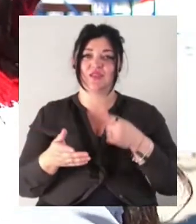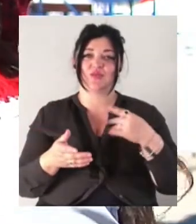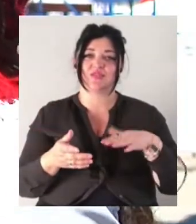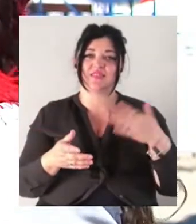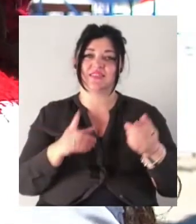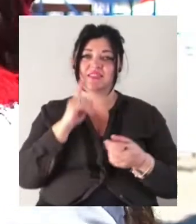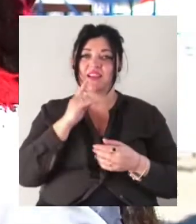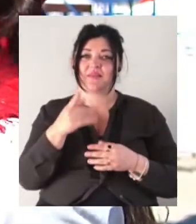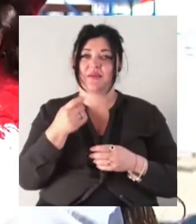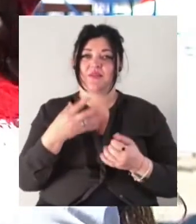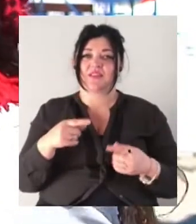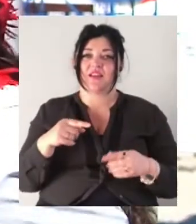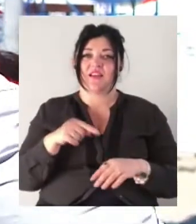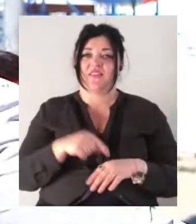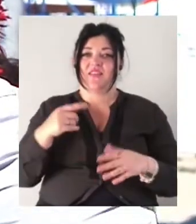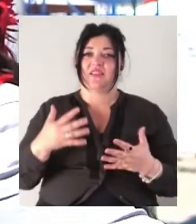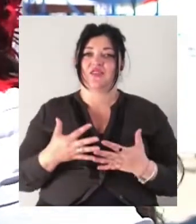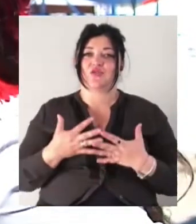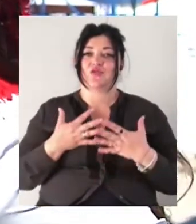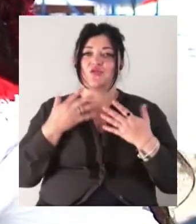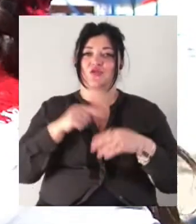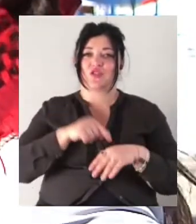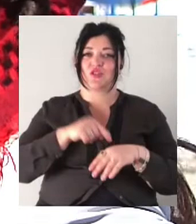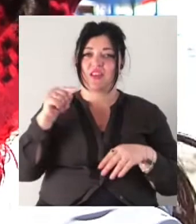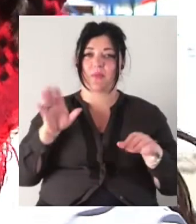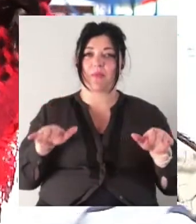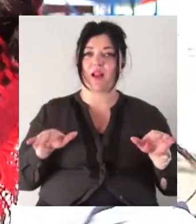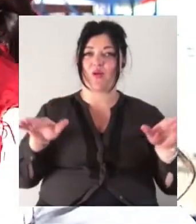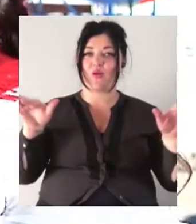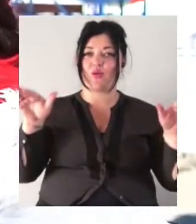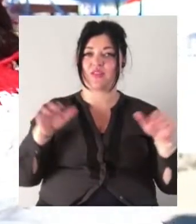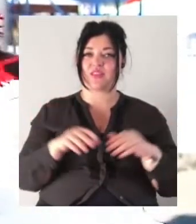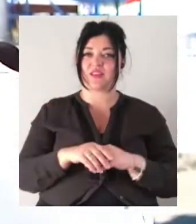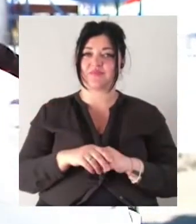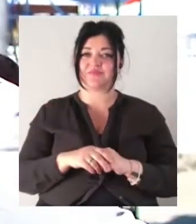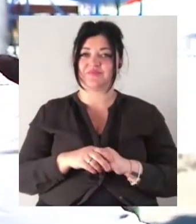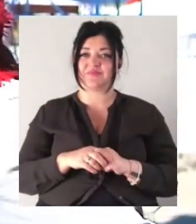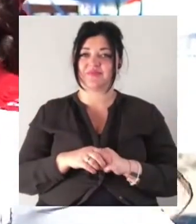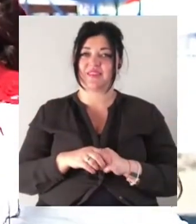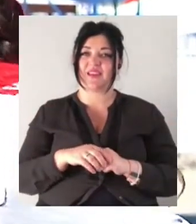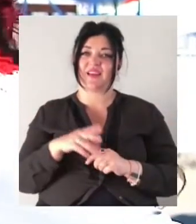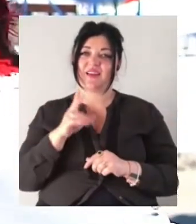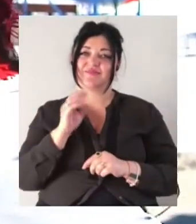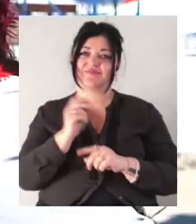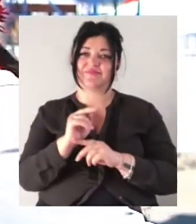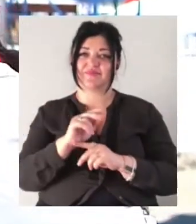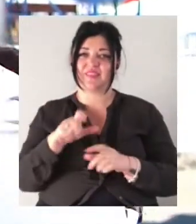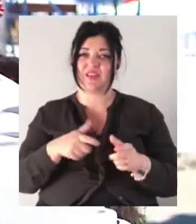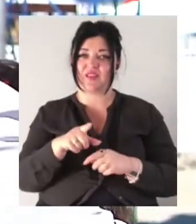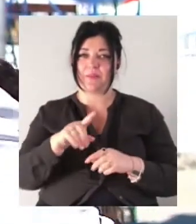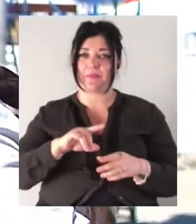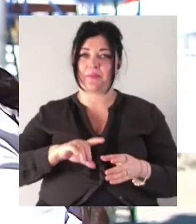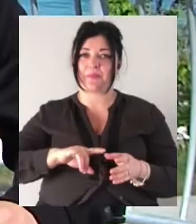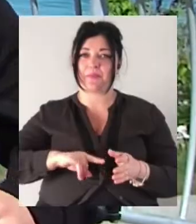охватується відчування політа. По нареканням, дорогу треба доделати все-таки, тому що там плитка, она ходить